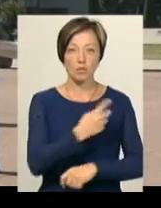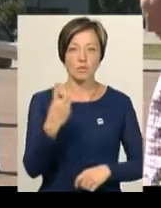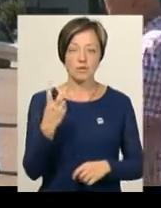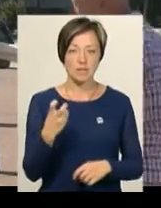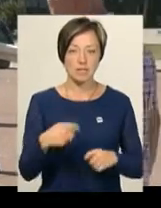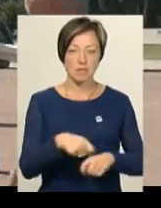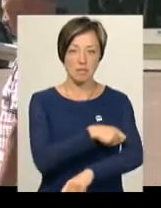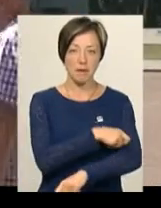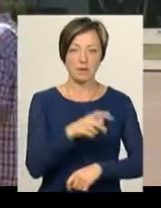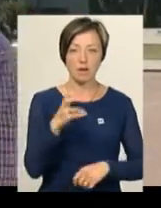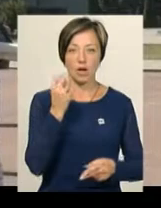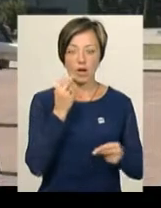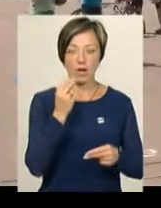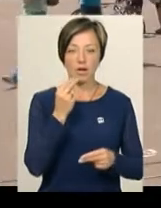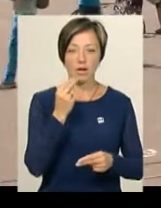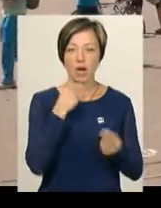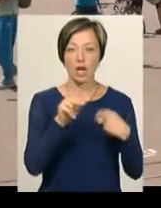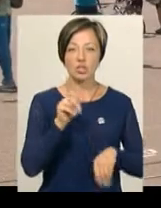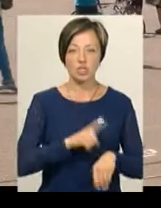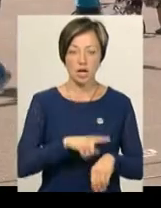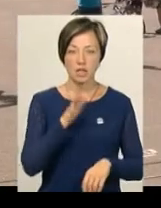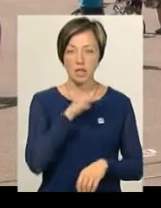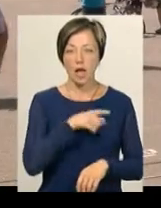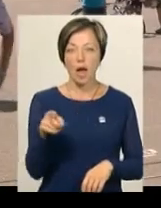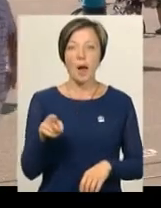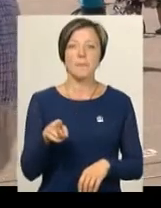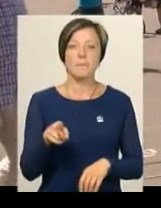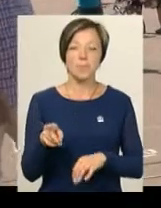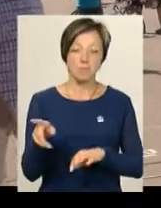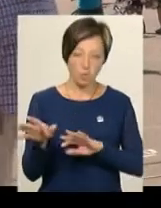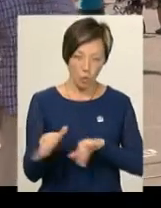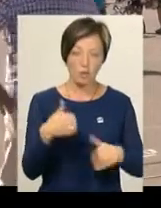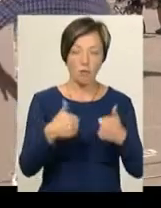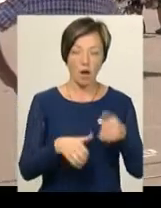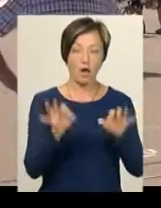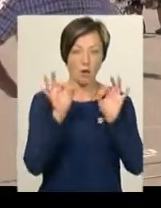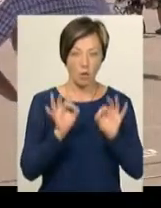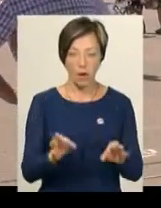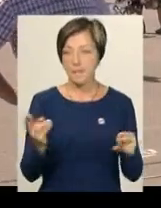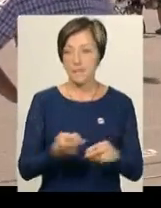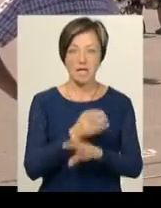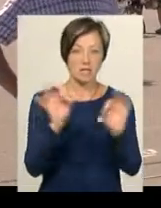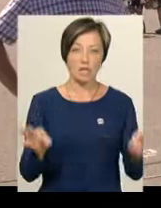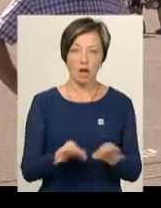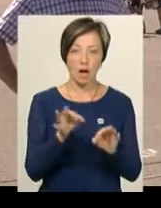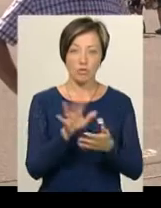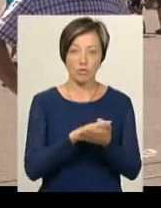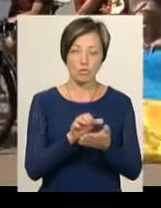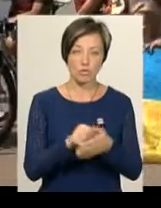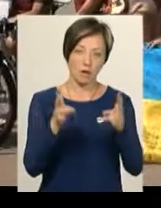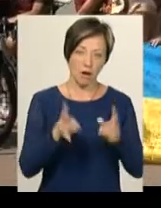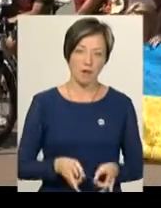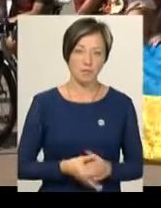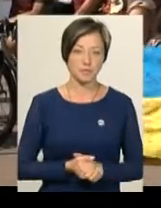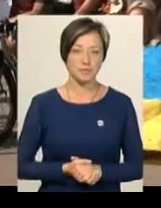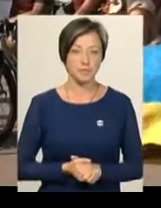метрів на кращий час. Пройшли змагання коректно, без ніяких ускоржень, без травм.